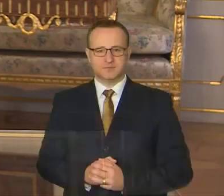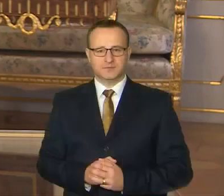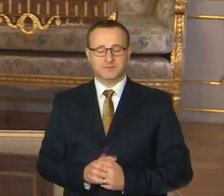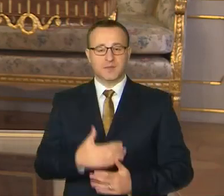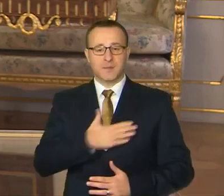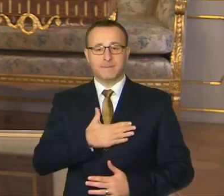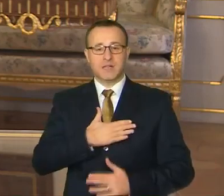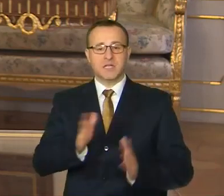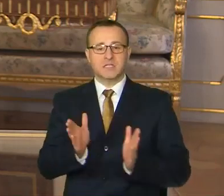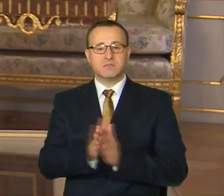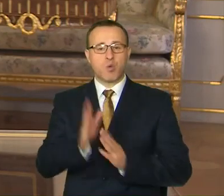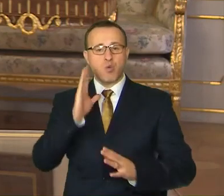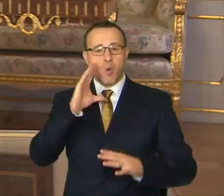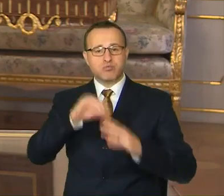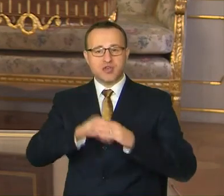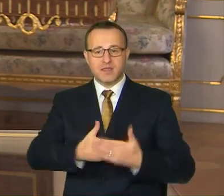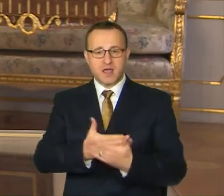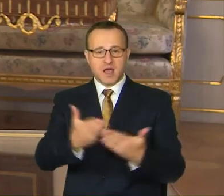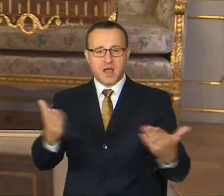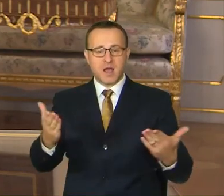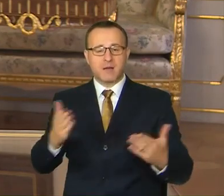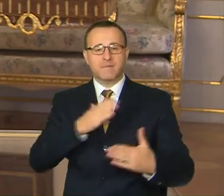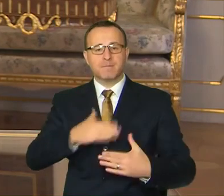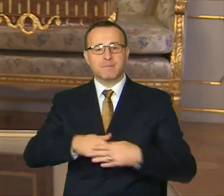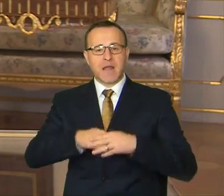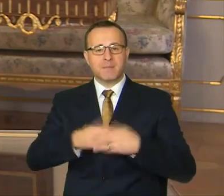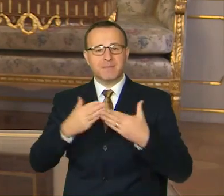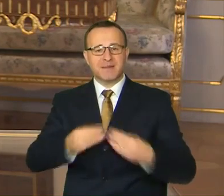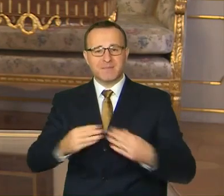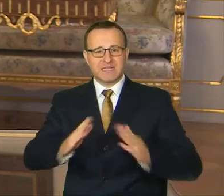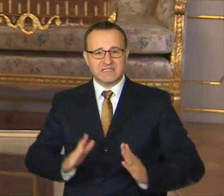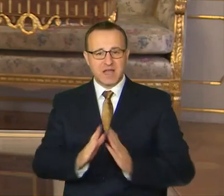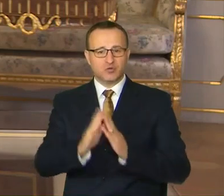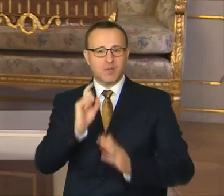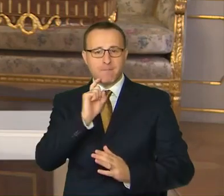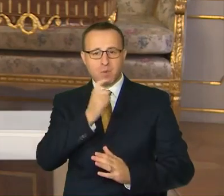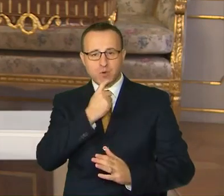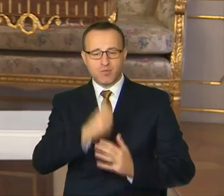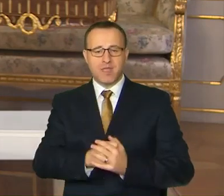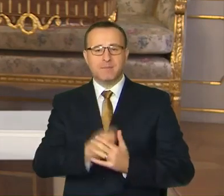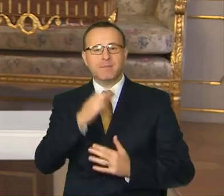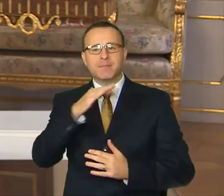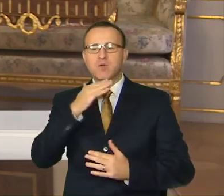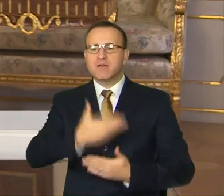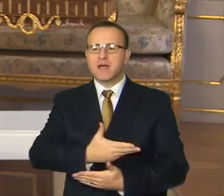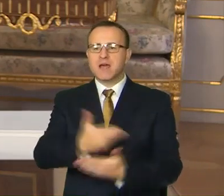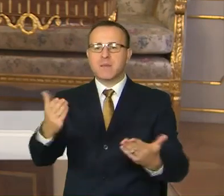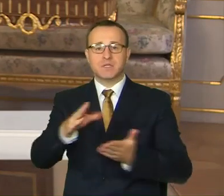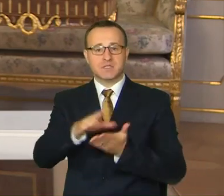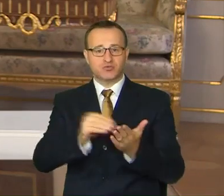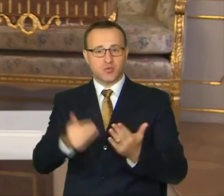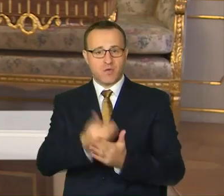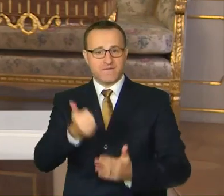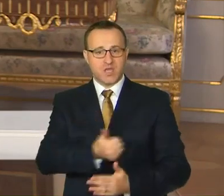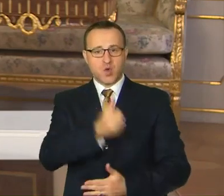Míle spoluobčianky, milí spoluobčania, želám vám príjemné sviatočné popoludnie. Prihovaram sa vám na počiatku nového